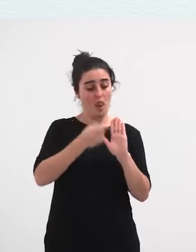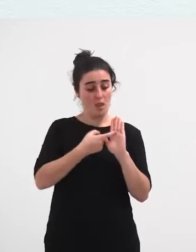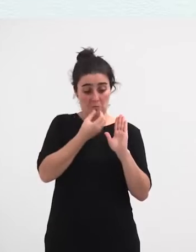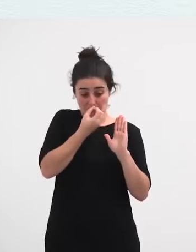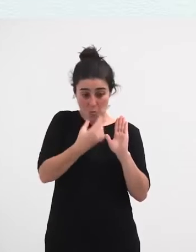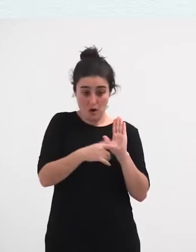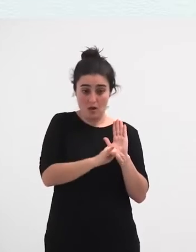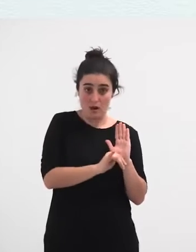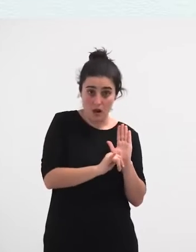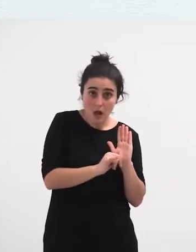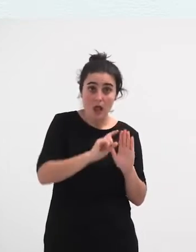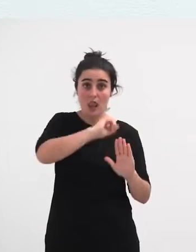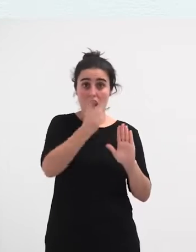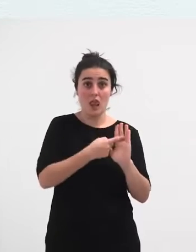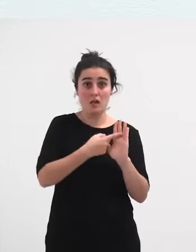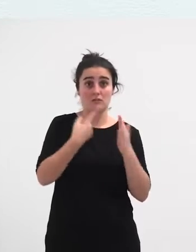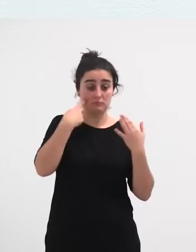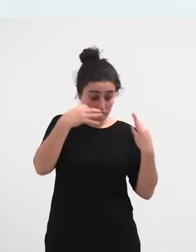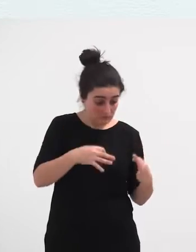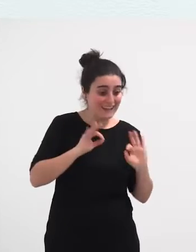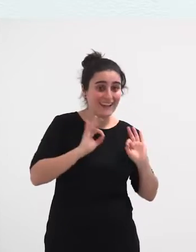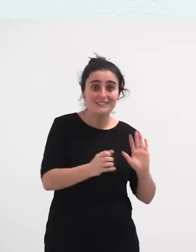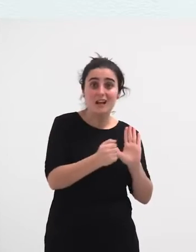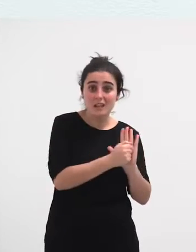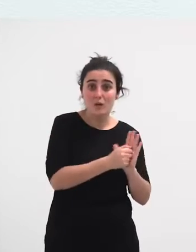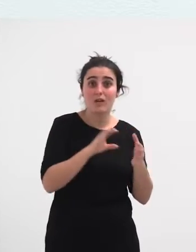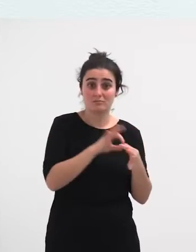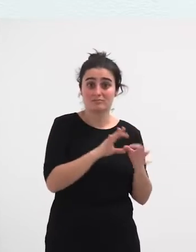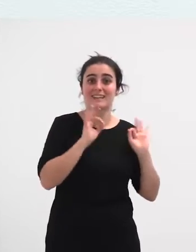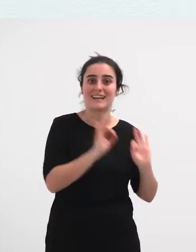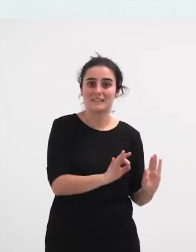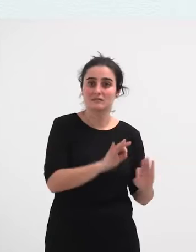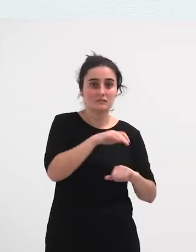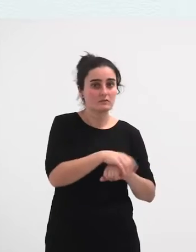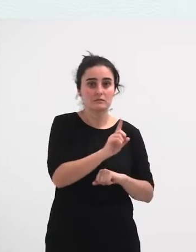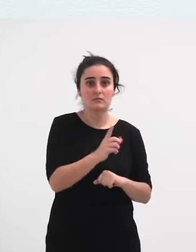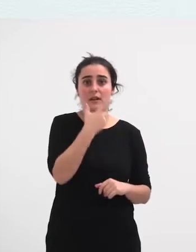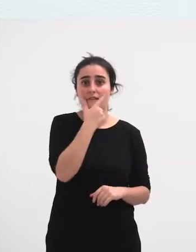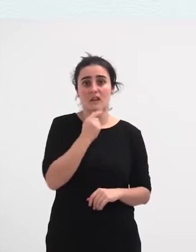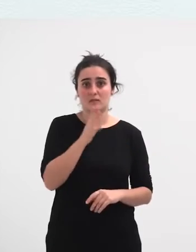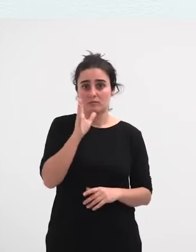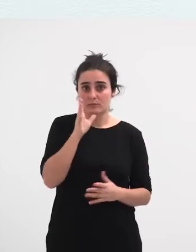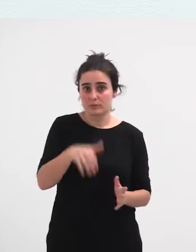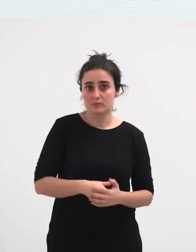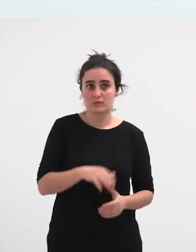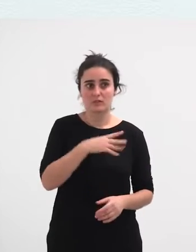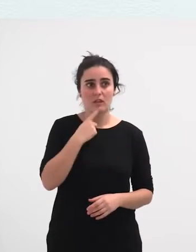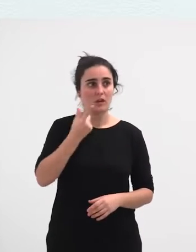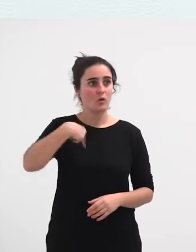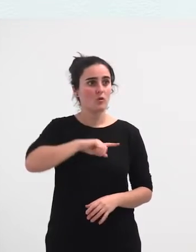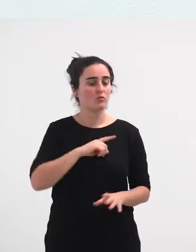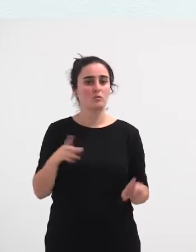lege batean ad hoc artikulo bategitea, eta ezbetetzea. Osa, zer gaitik ez gaitu eskandalizatzen,